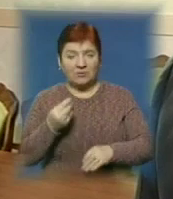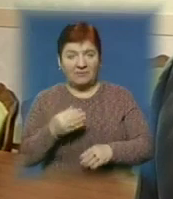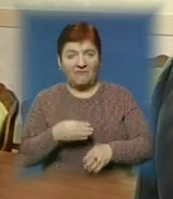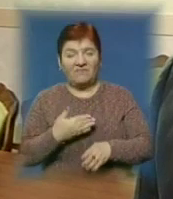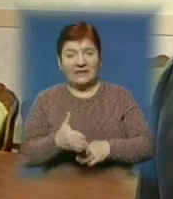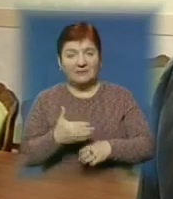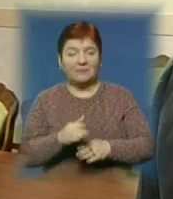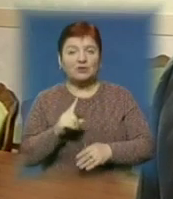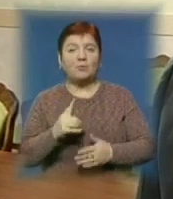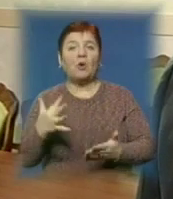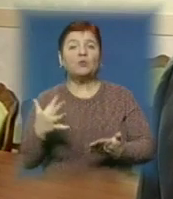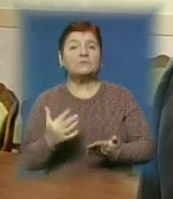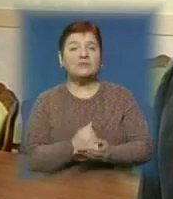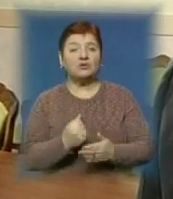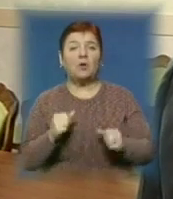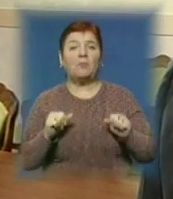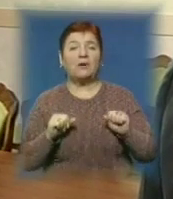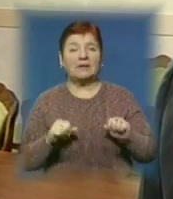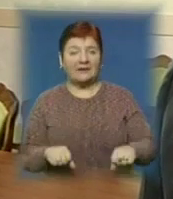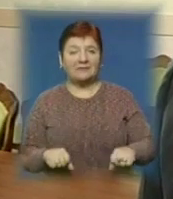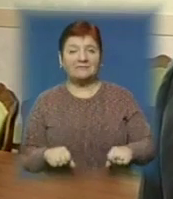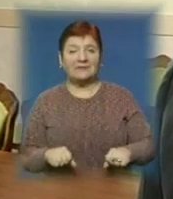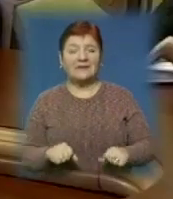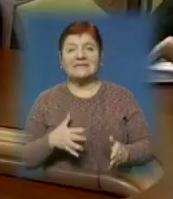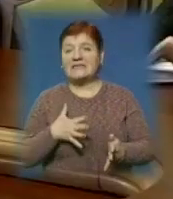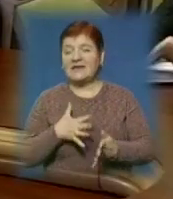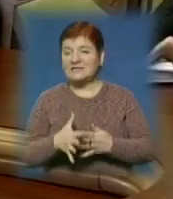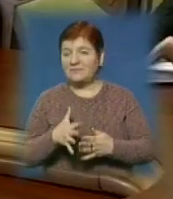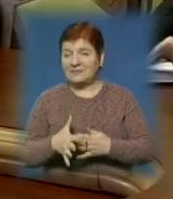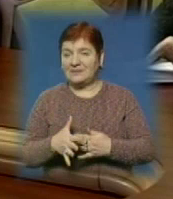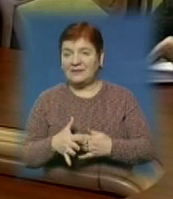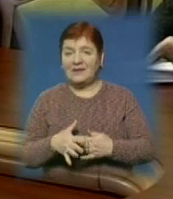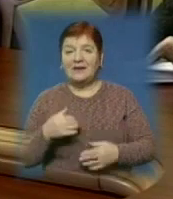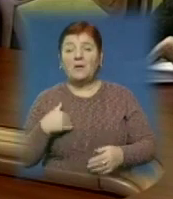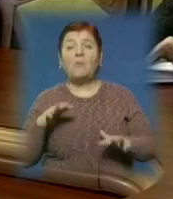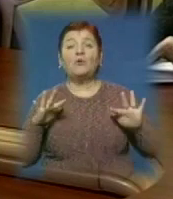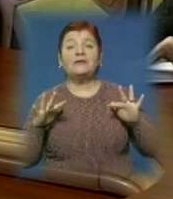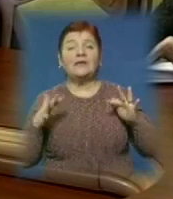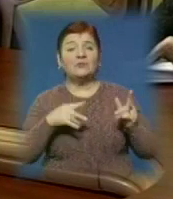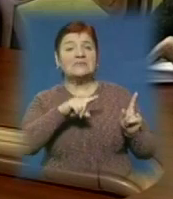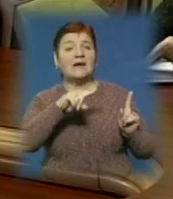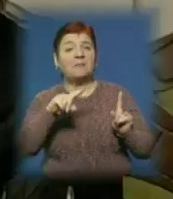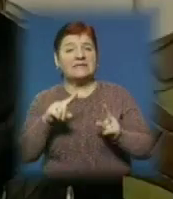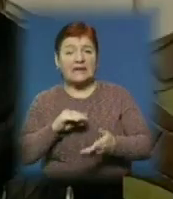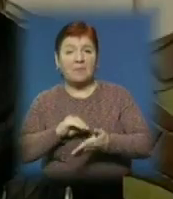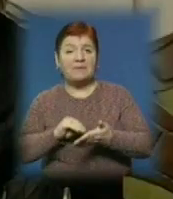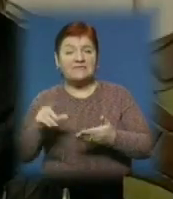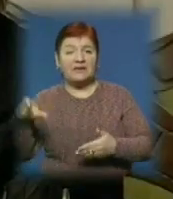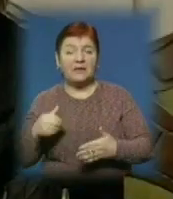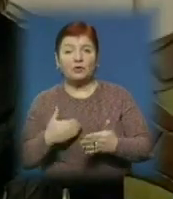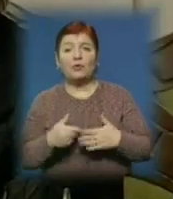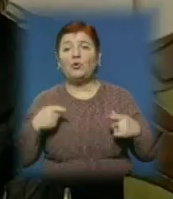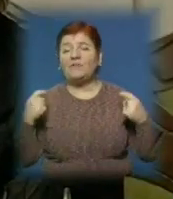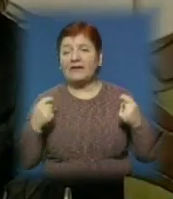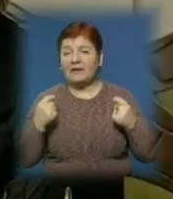вони могли успішно цей добрий намір зреалізувати. Відзначатиме знаменну подію Закарпатська спілка письменників. До ювілейної